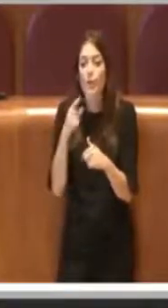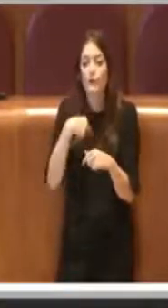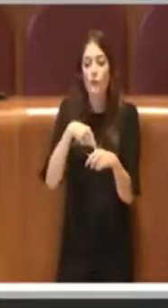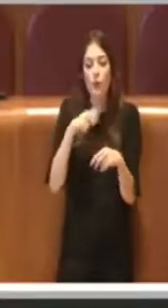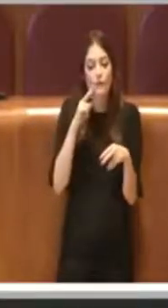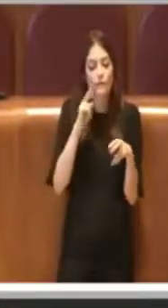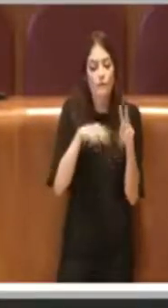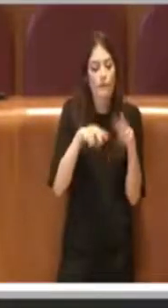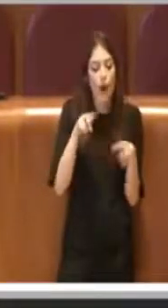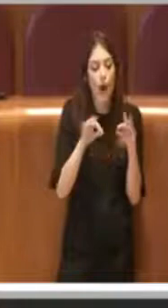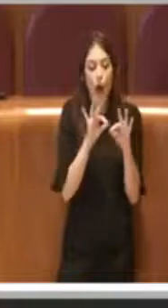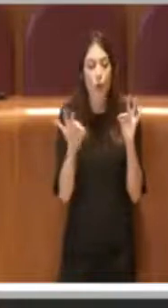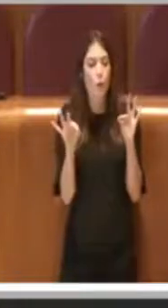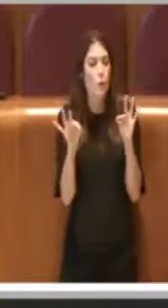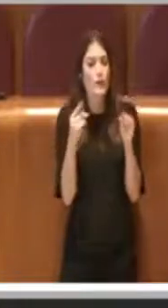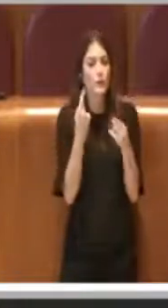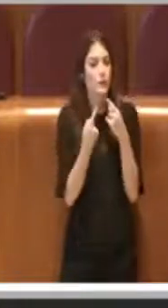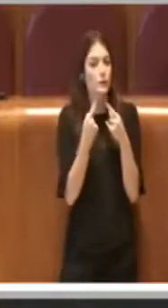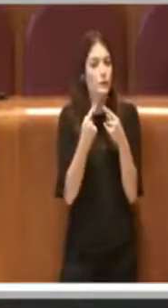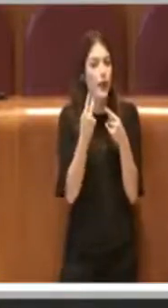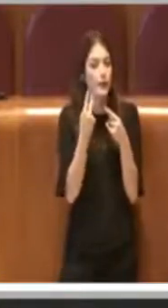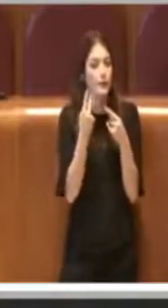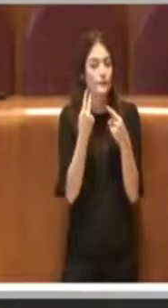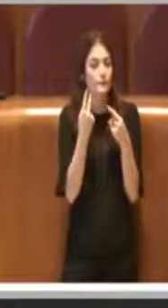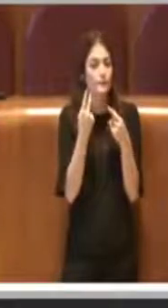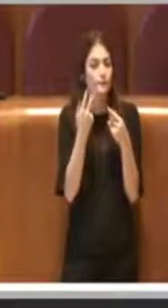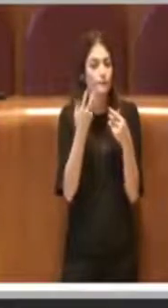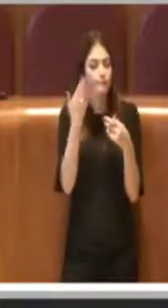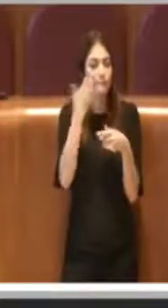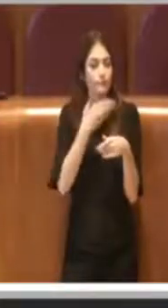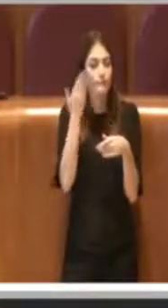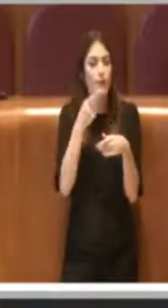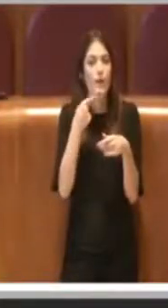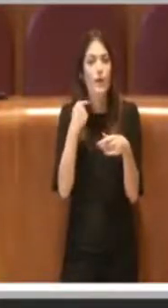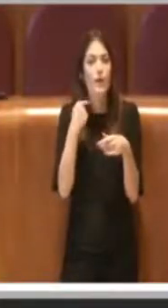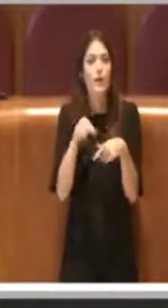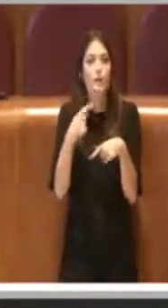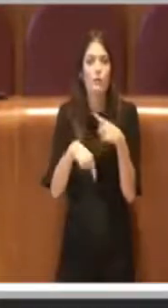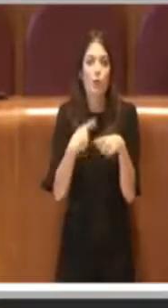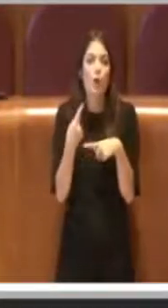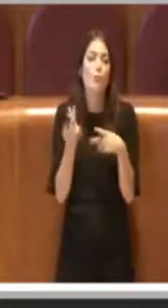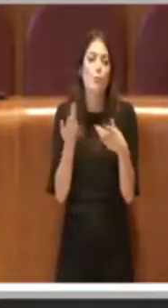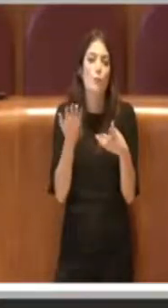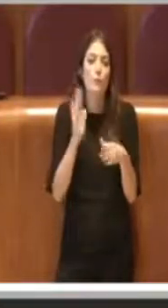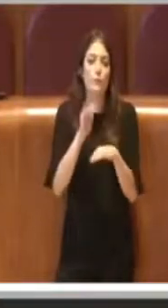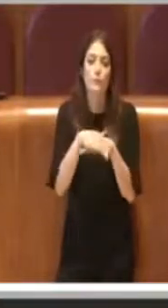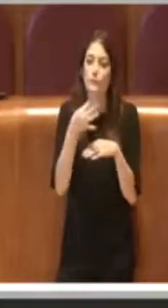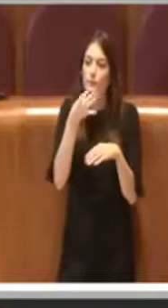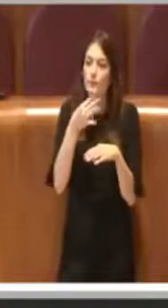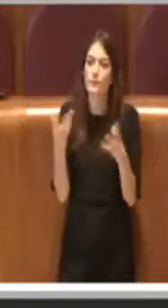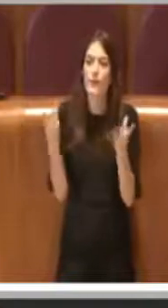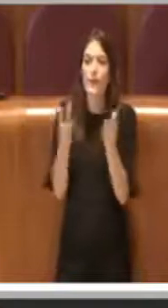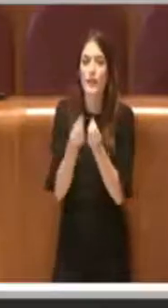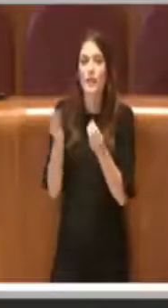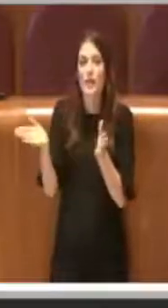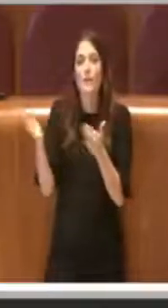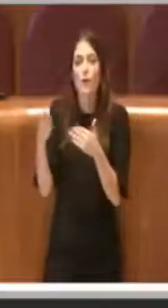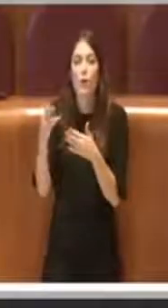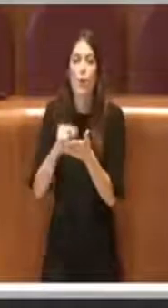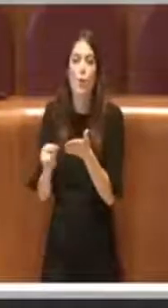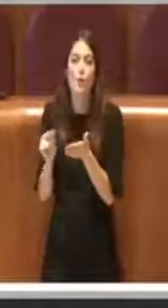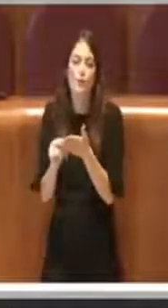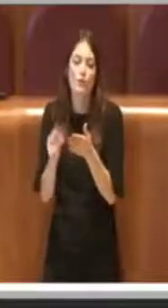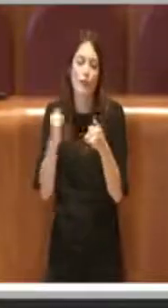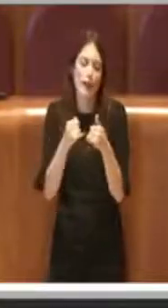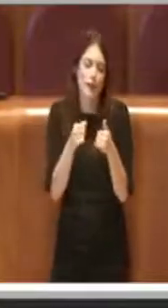noi alcuni aspetti che poi siamo riusciti a superare insieme agli uffici stessi. Non entro nel dettaglio,